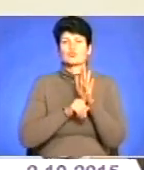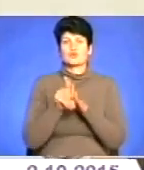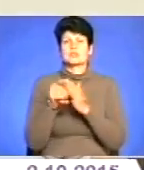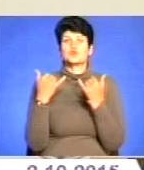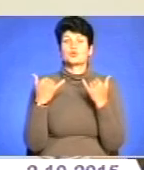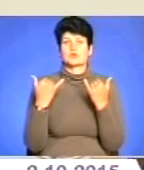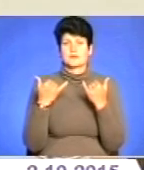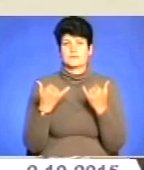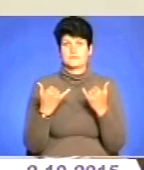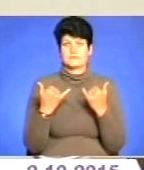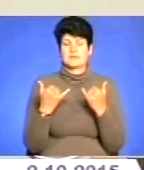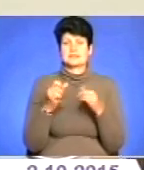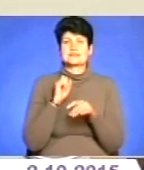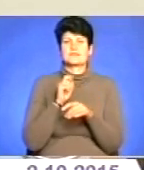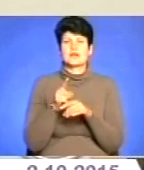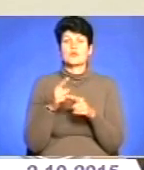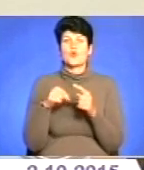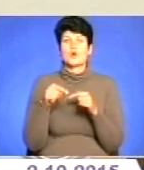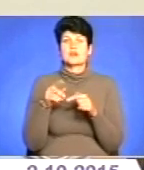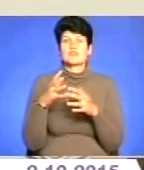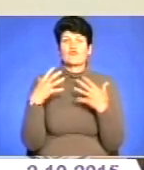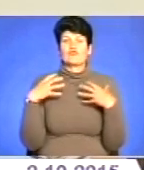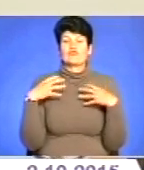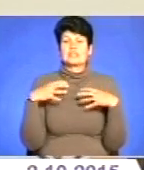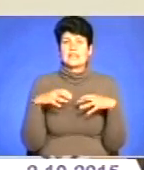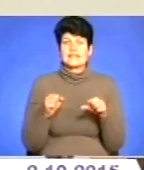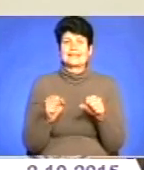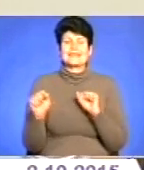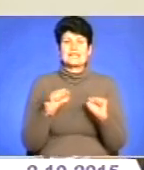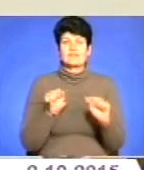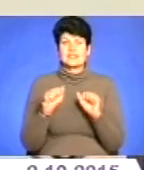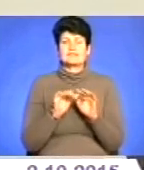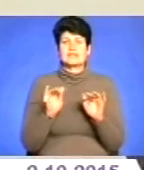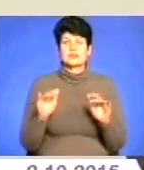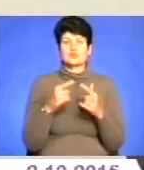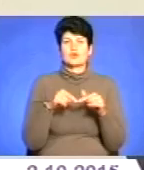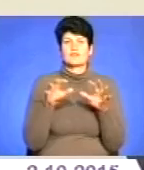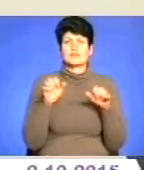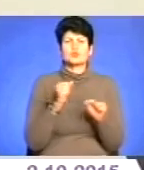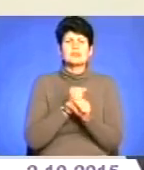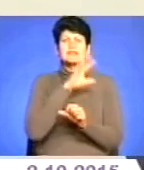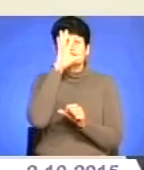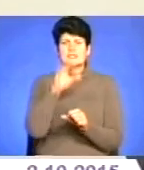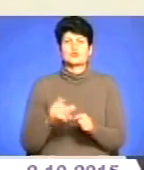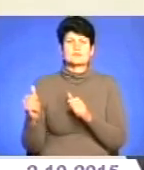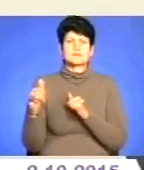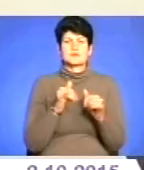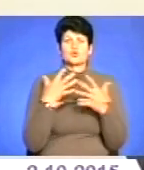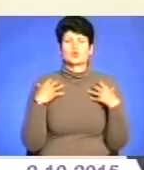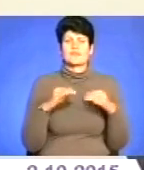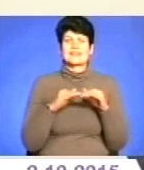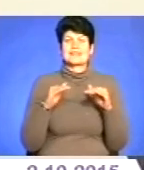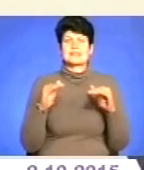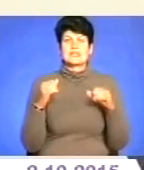сьогодні. Завдання органів влади, керівників та власників дитячого оздоровчого закладу зробити все, щоб забезпечити оздоровлення дітей,